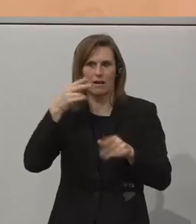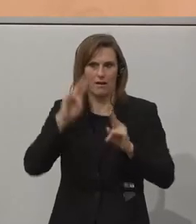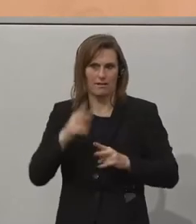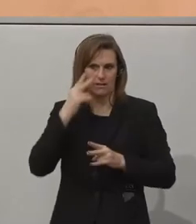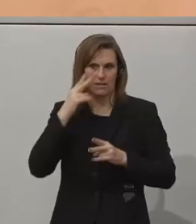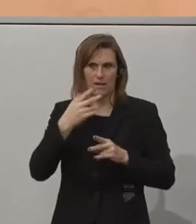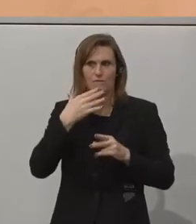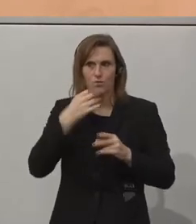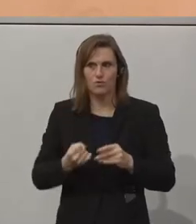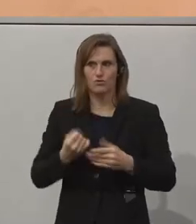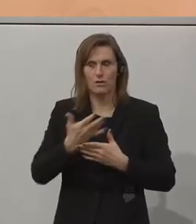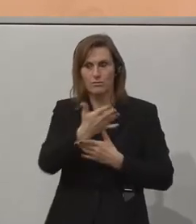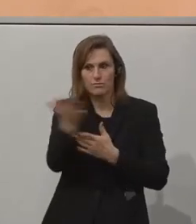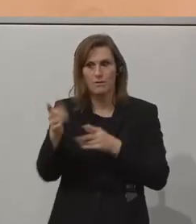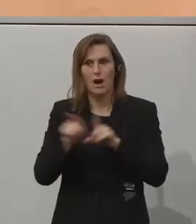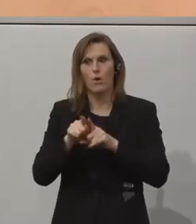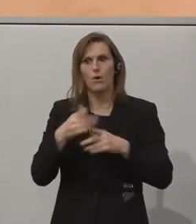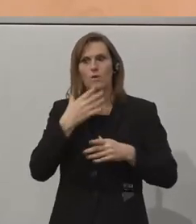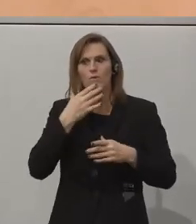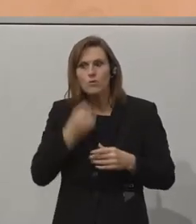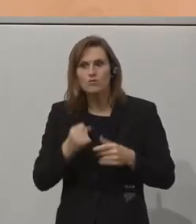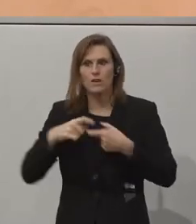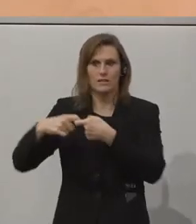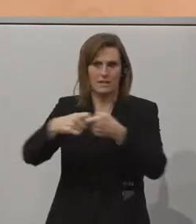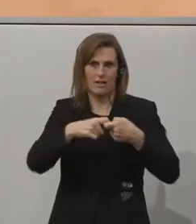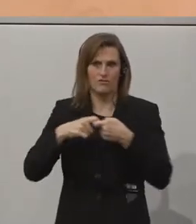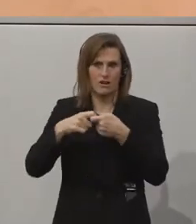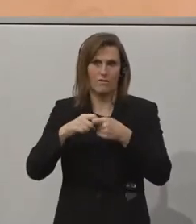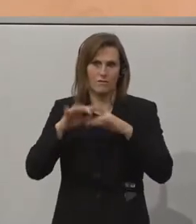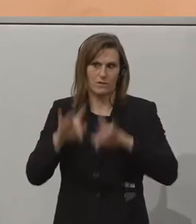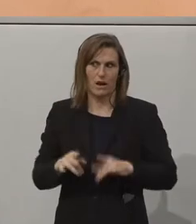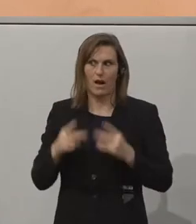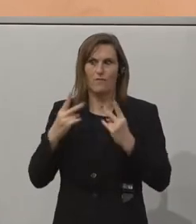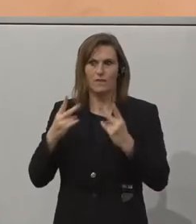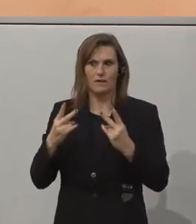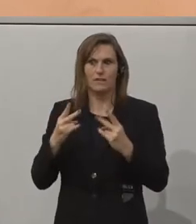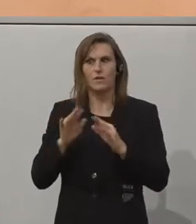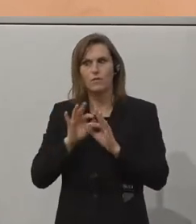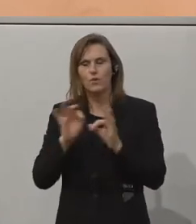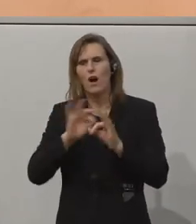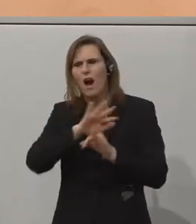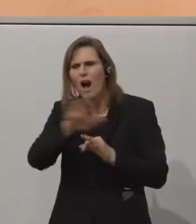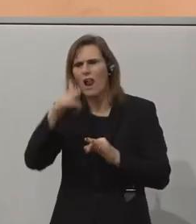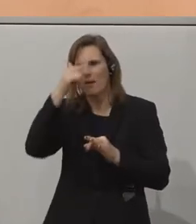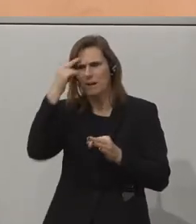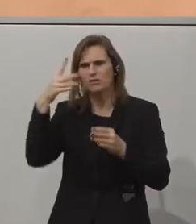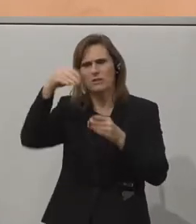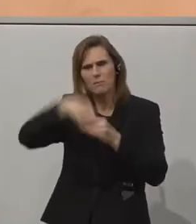Das wünsche ich uns allen, das wünsche ich uns als Gesellschaft, die darauf Wert legt, alle mitzunehmen auf dem